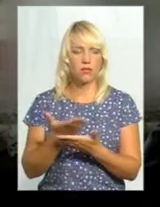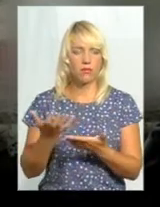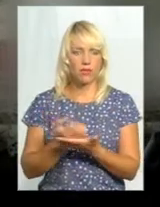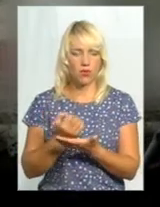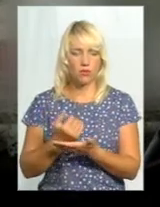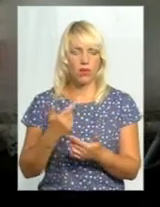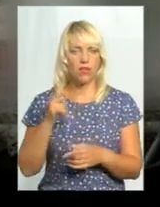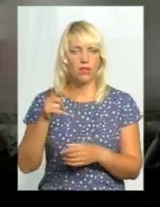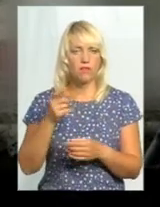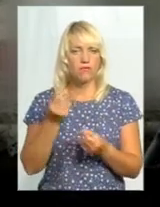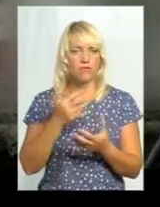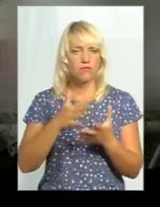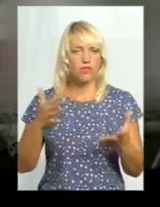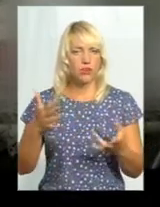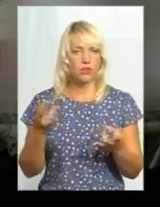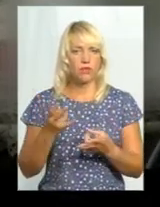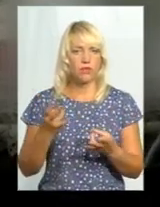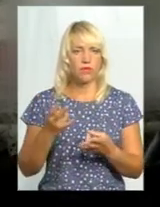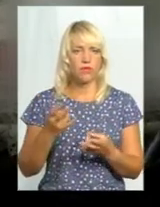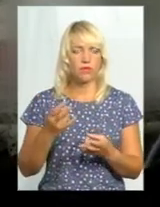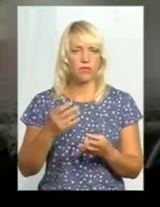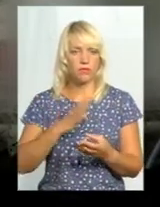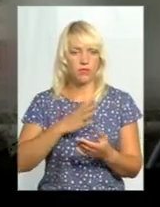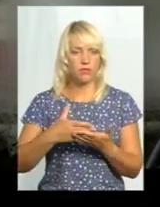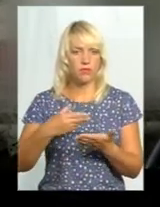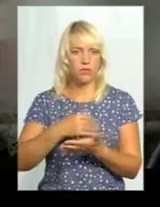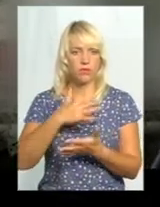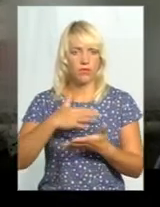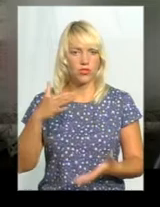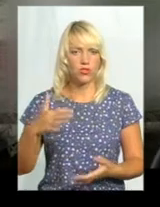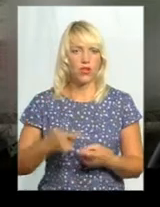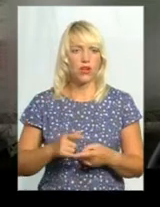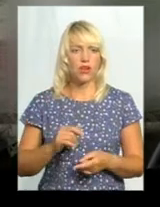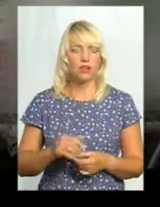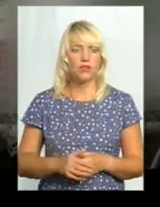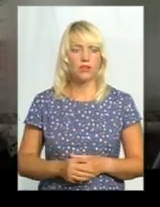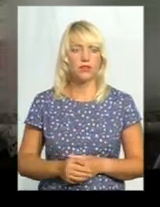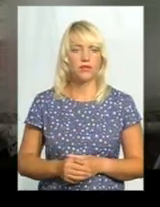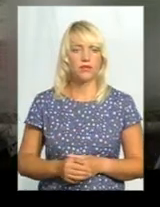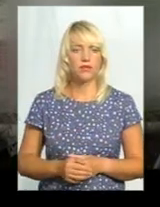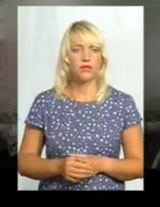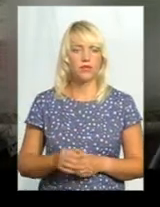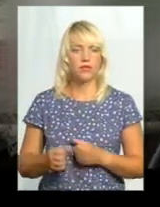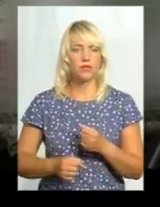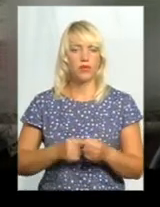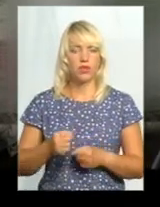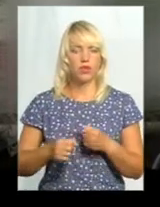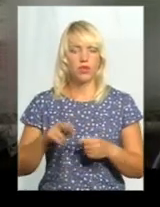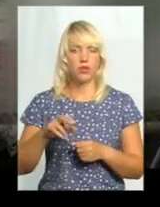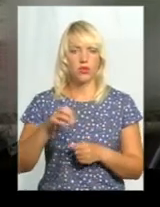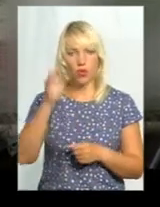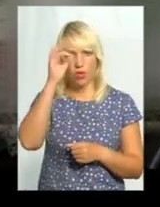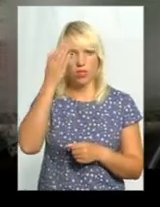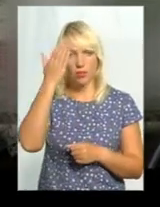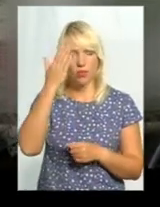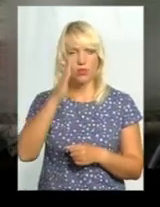виходилася. По 7 тисяч євро було. Ми з цим Артемом, виходить, звідти втікли в неї. Від'їхали ми коли до доможні, вона нам